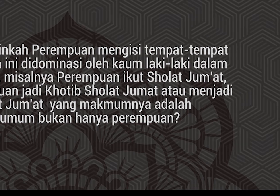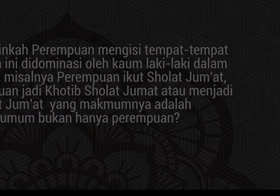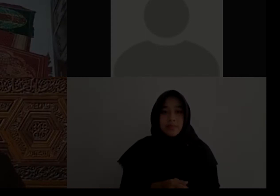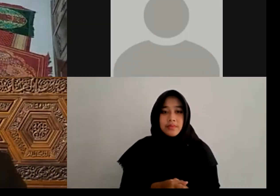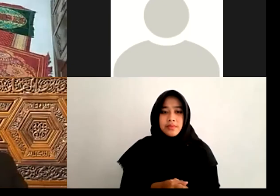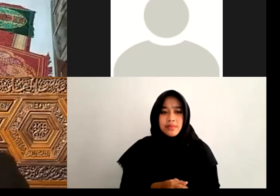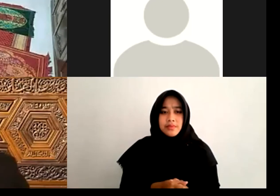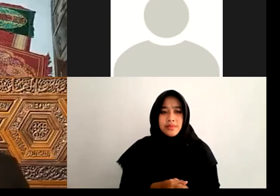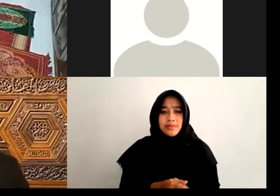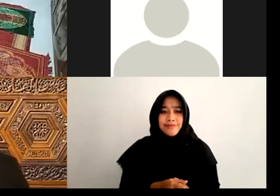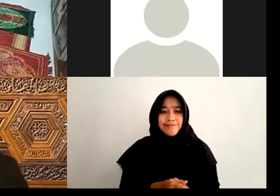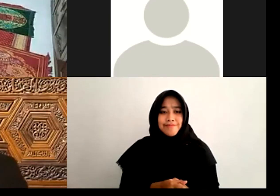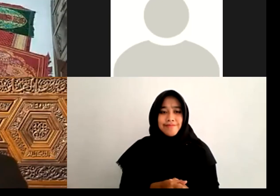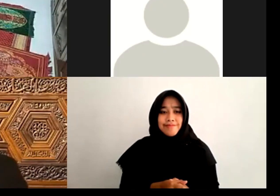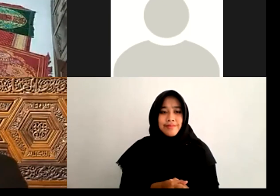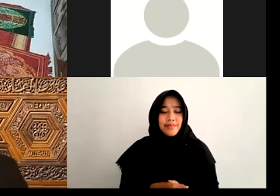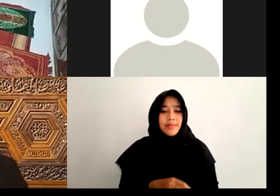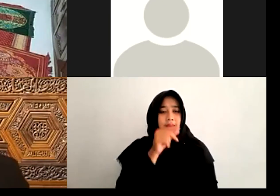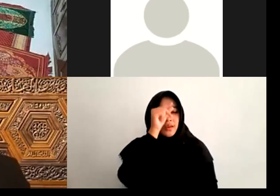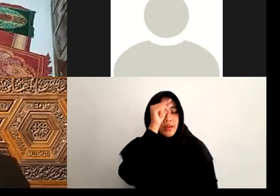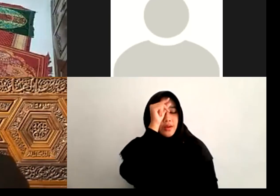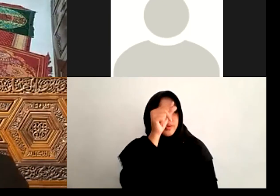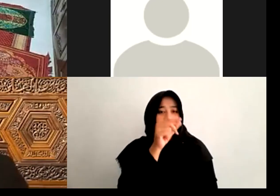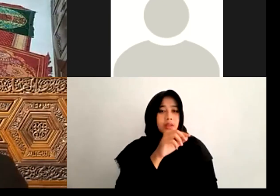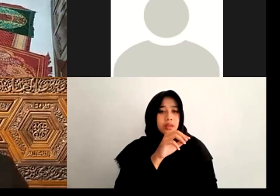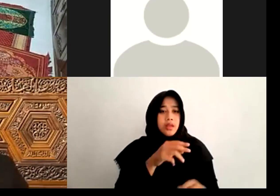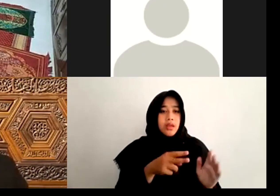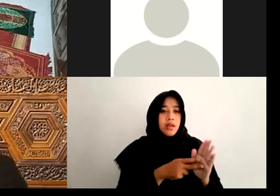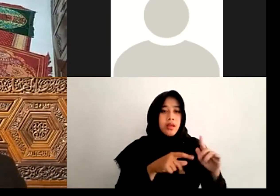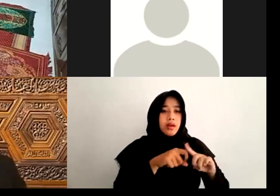Ya Memang Ini Masalah Fikih Itu Selalu